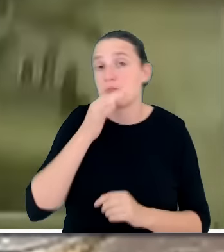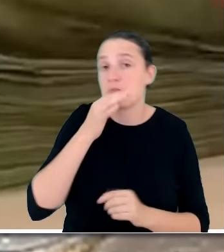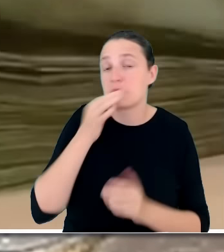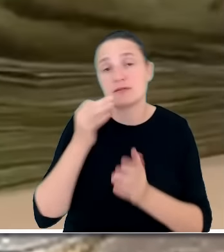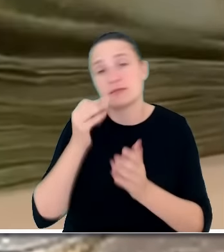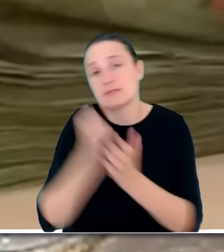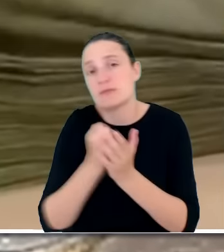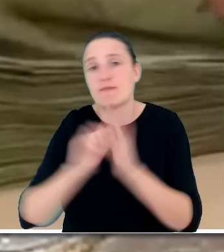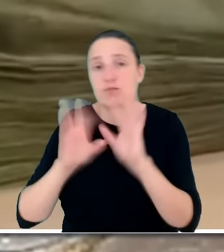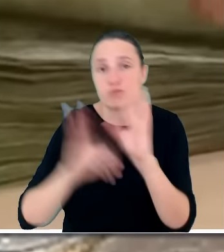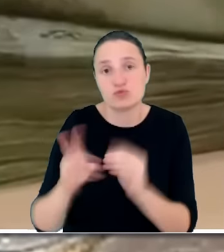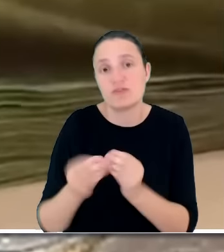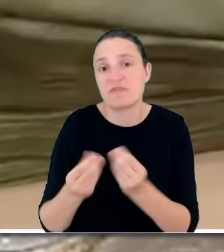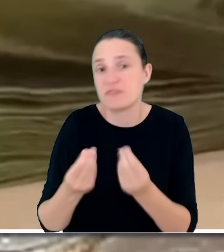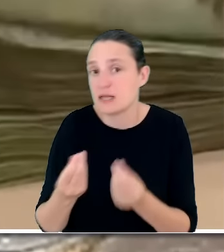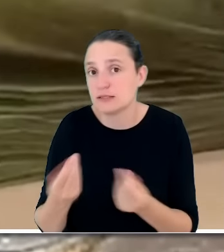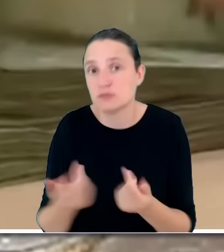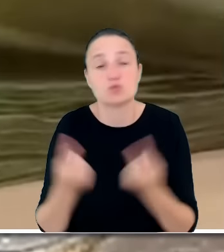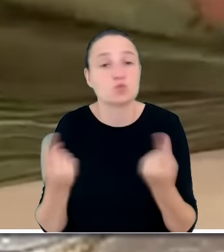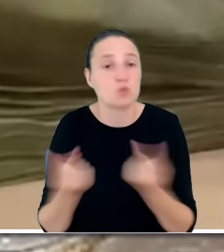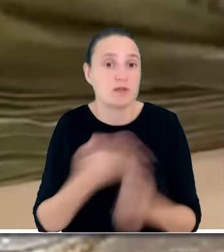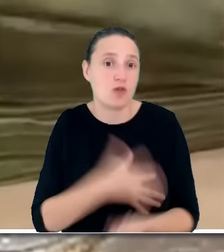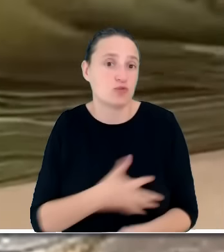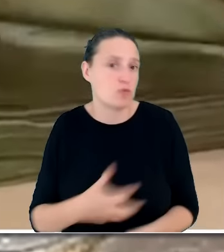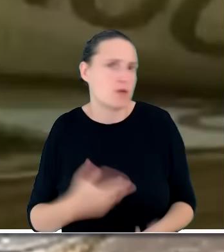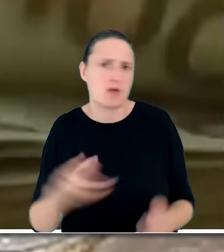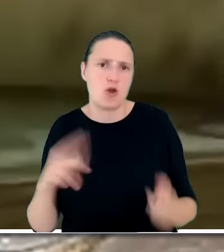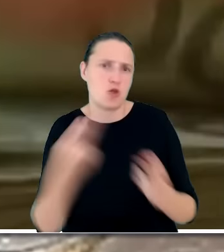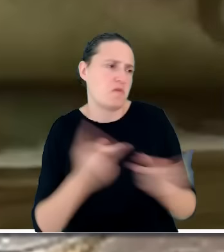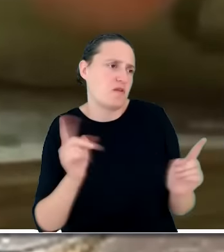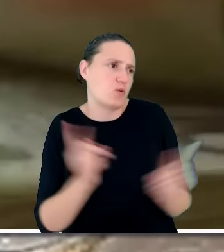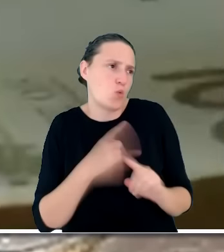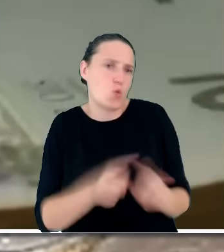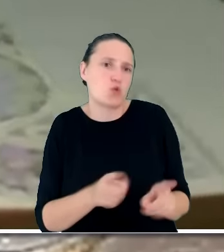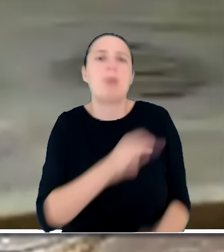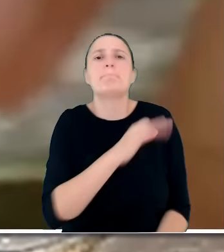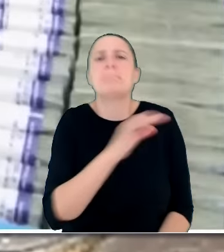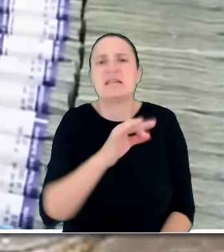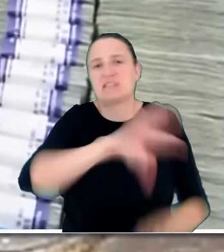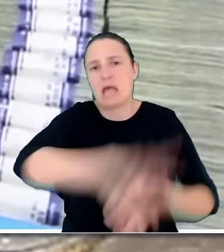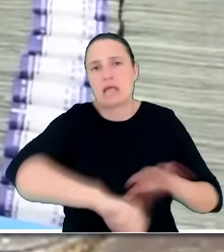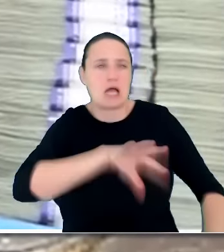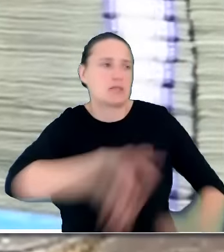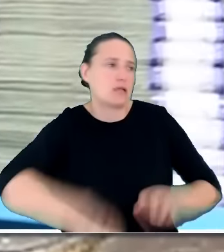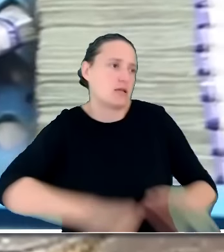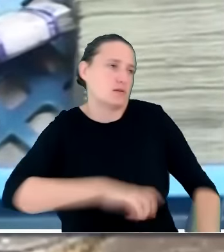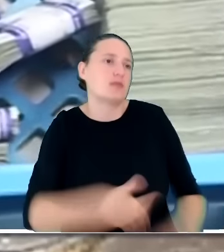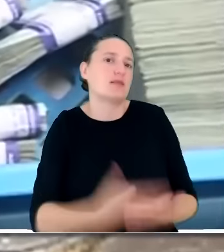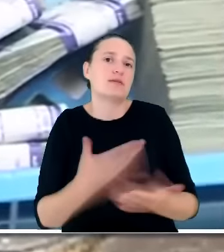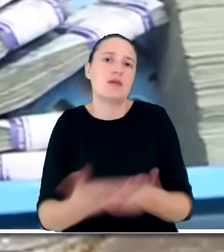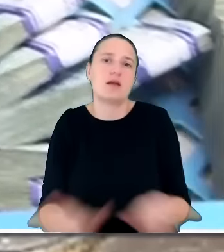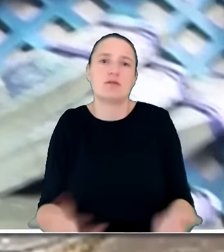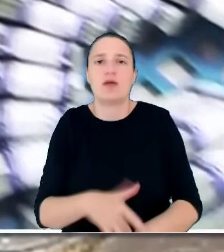finansowych, kondycji naszej gospodarczej, odpowiadają bardzo krótko. PiS wszystko rozkradł. PiS ukradł 100 miliardów